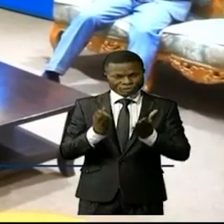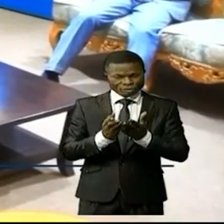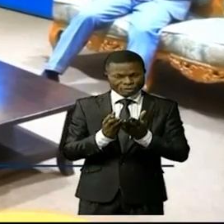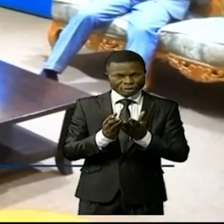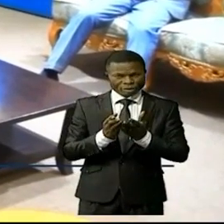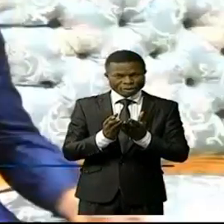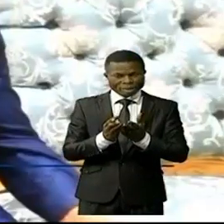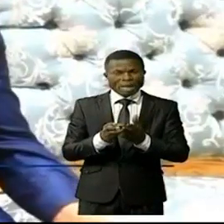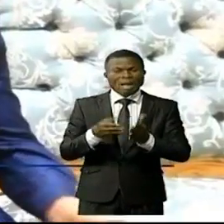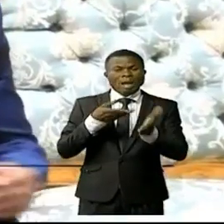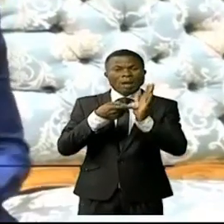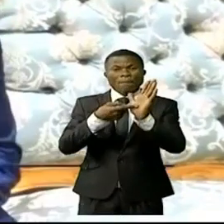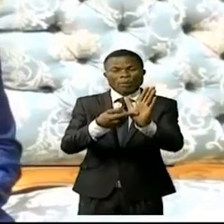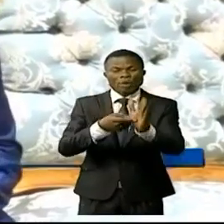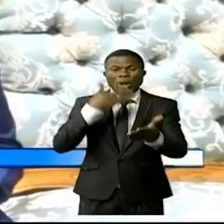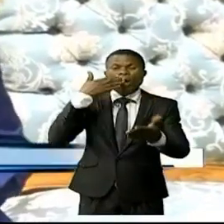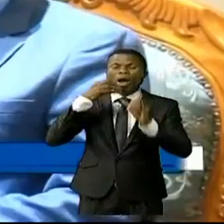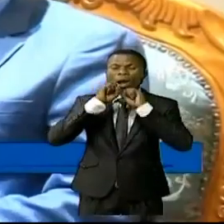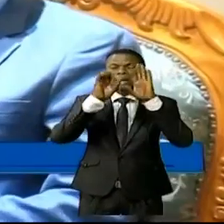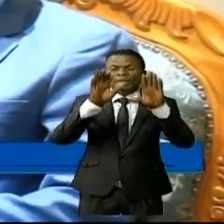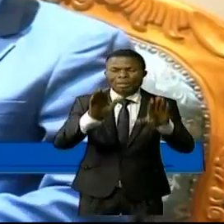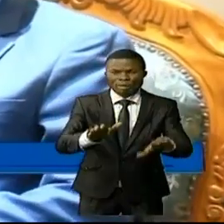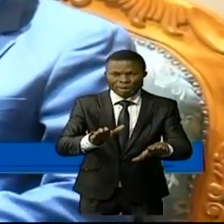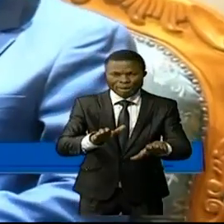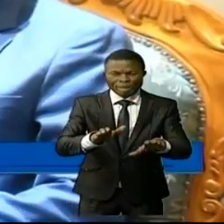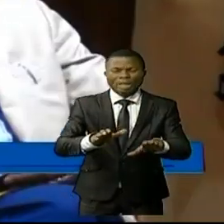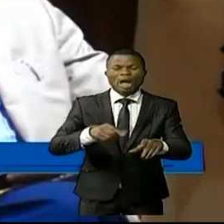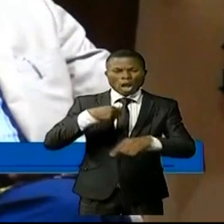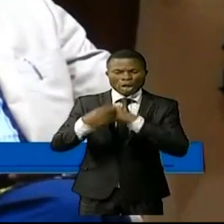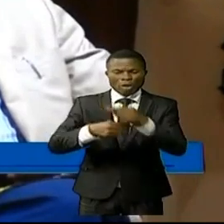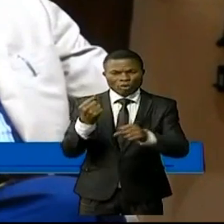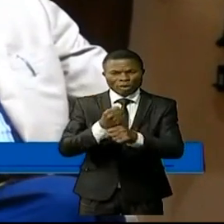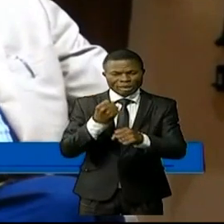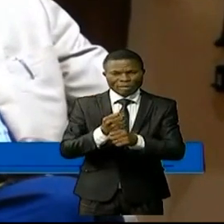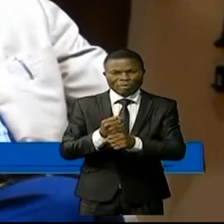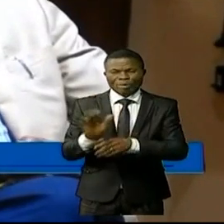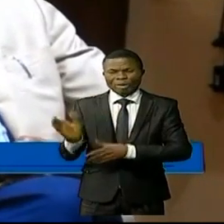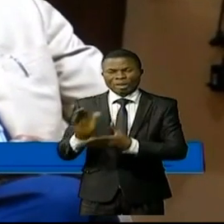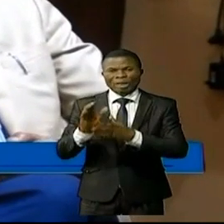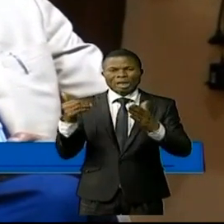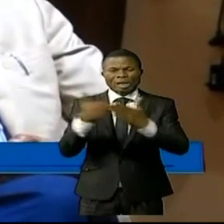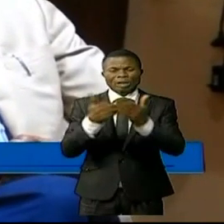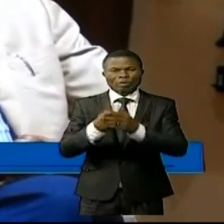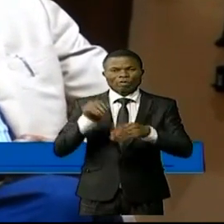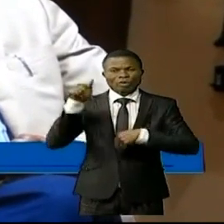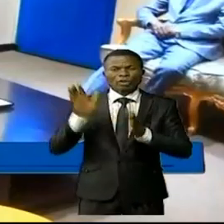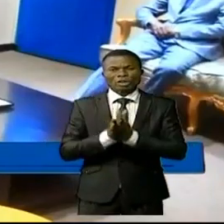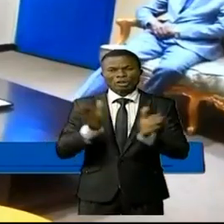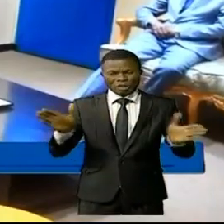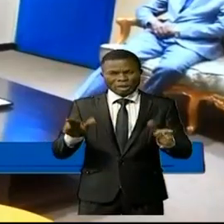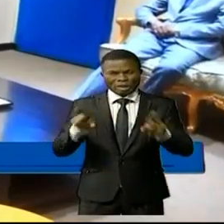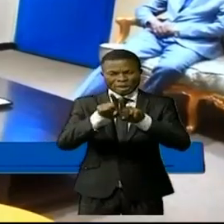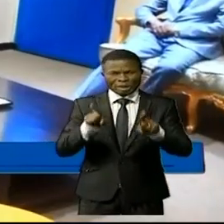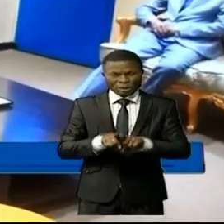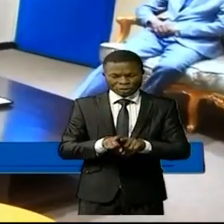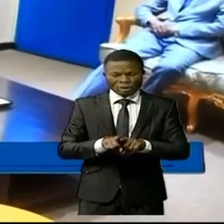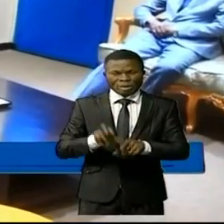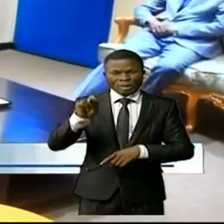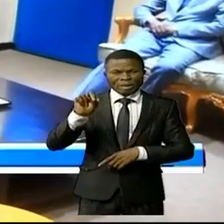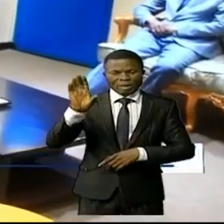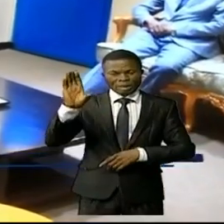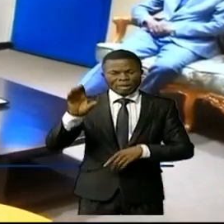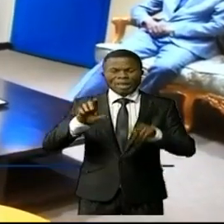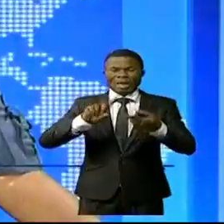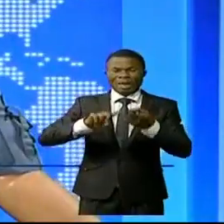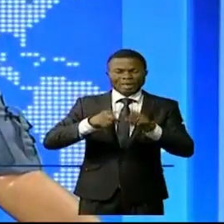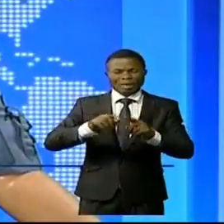sont signes de bénédiction de la rosée du matin partagée entre le nouveau directeur général à l'intérim de la RTNCM et